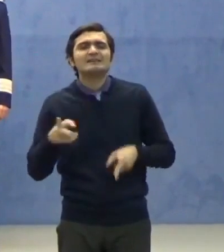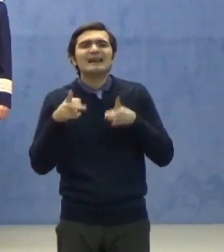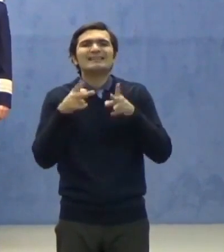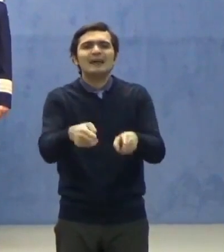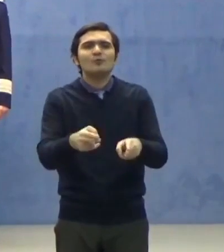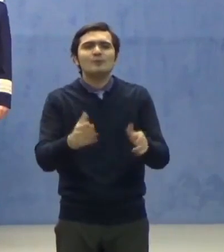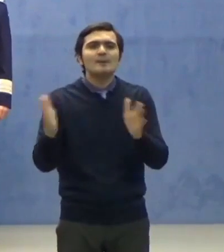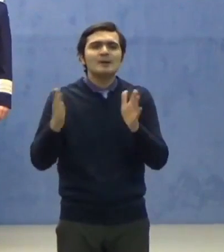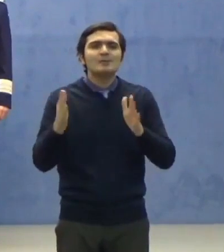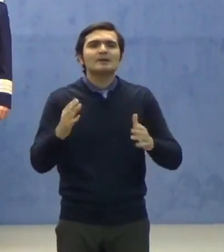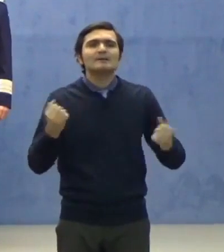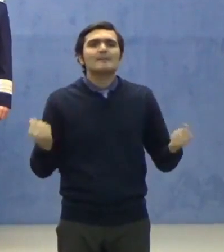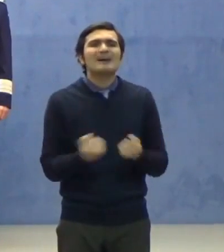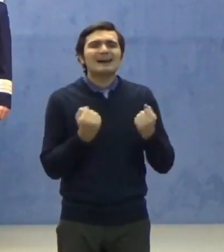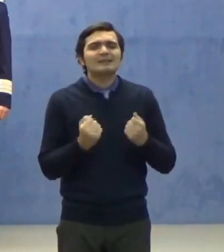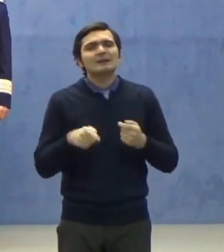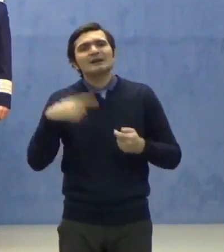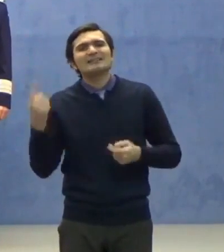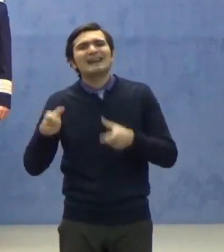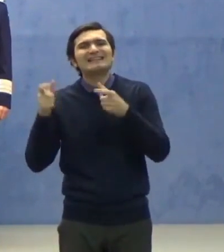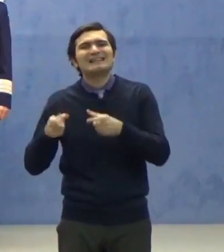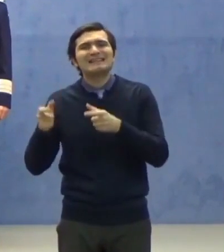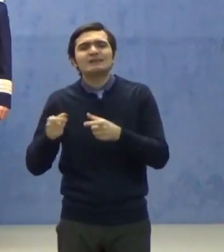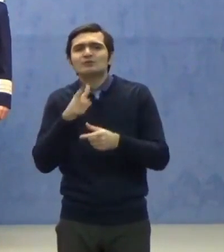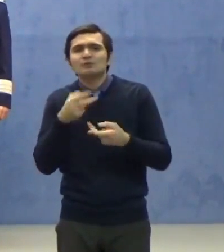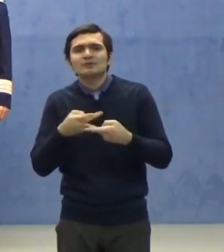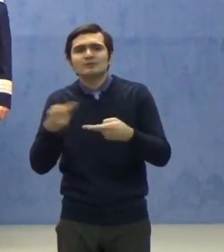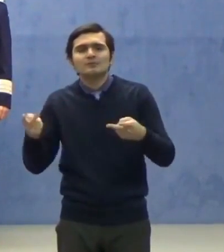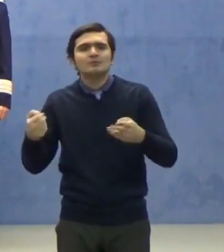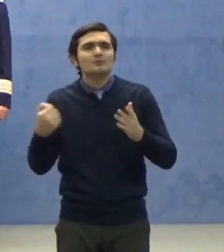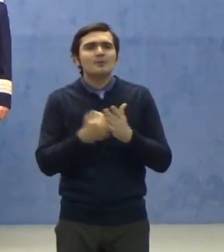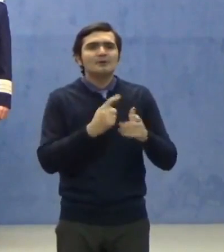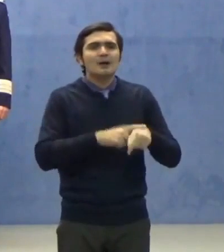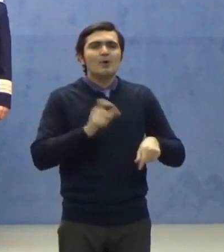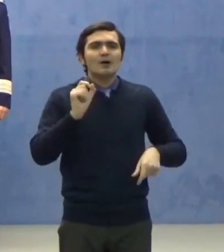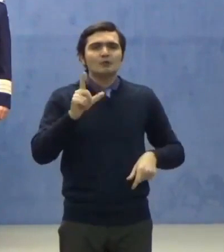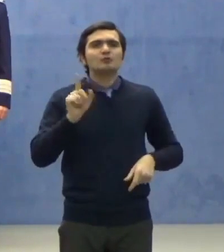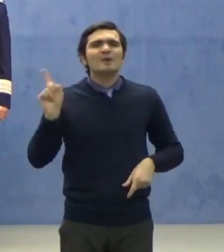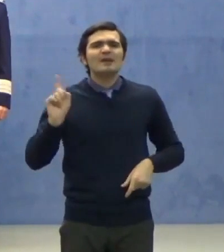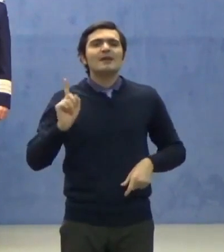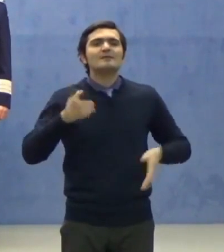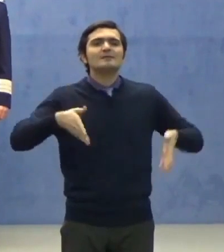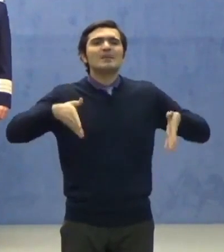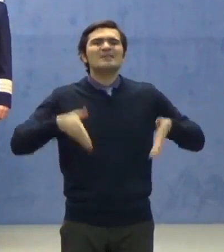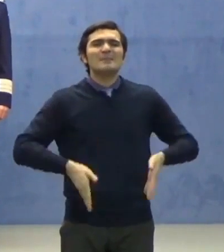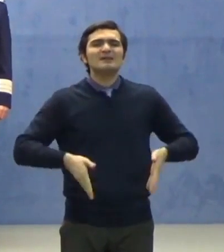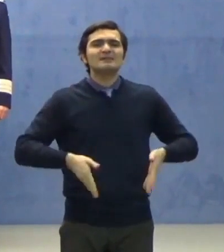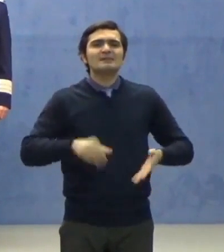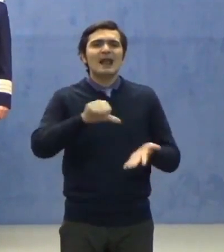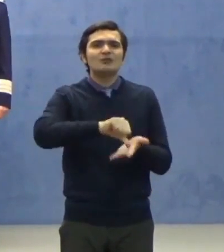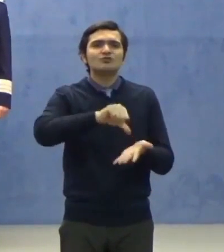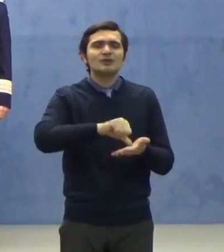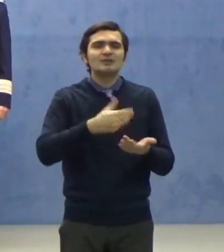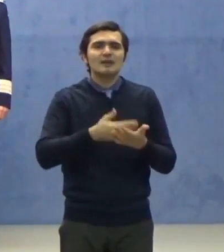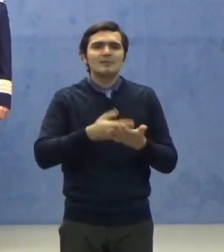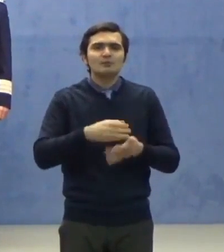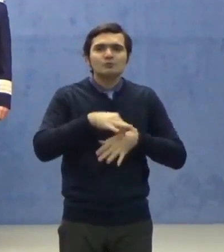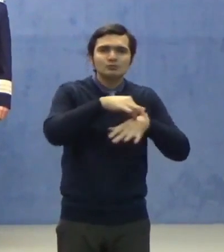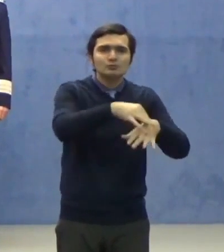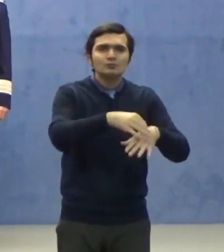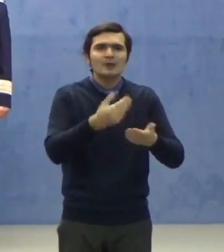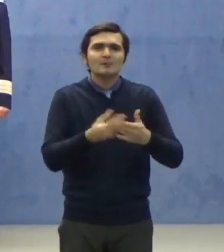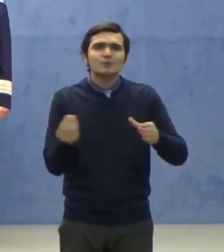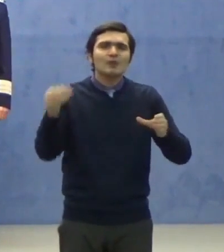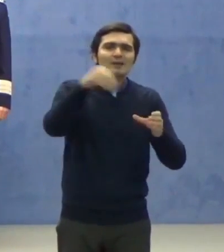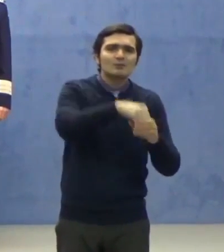secții în care sunt distribuiți și se vor prezenta până la ora 12, la centrele de îndrumare pentru încluderea în turele și